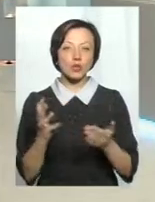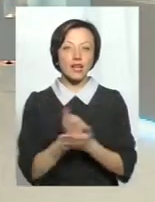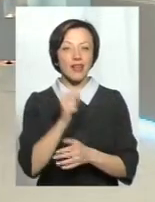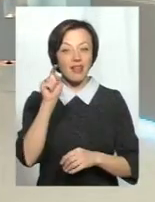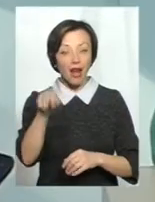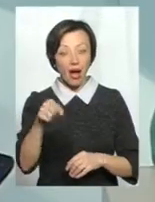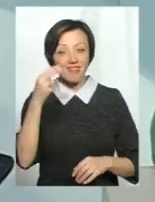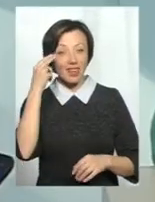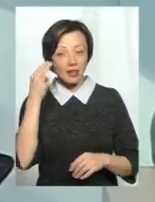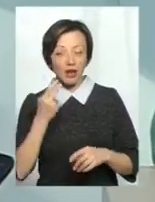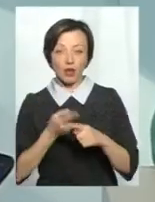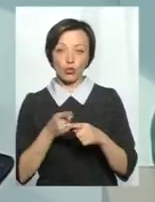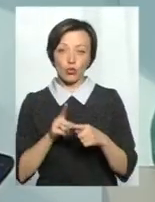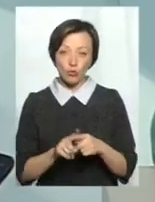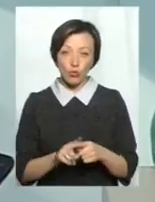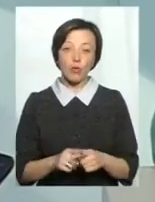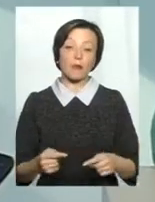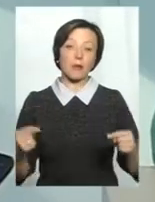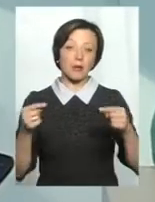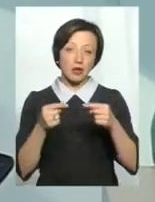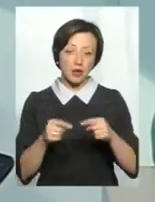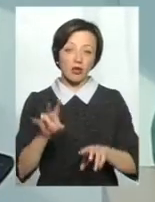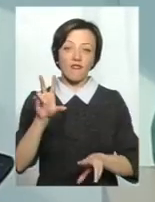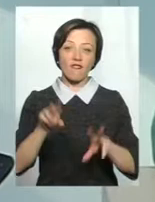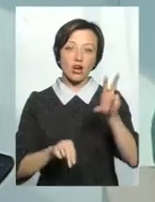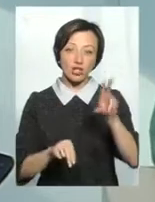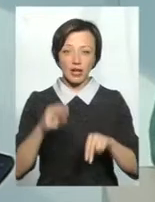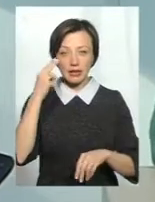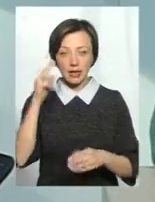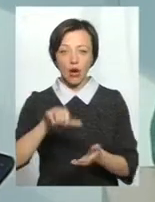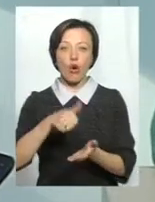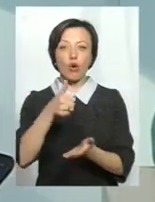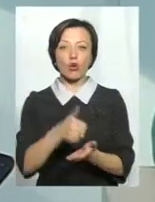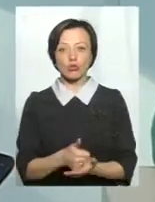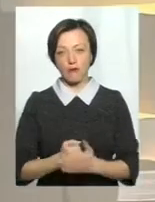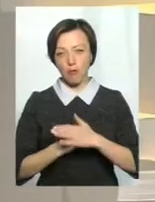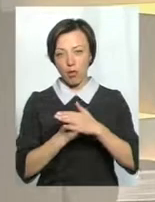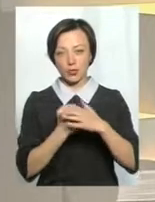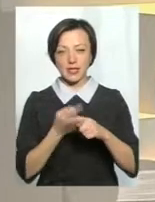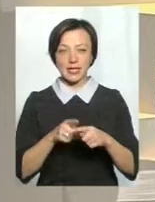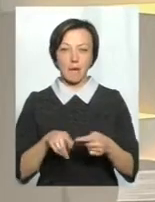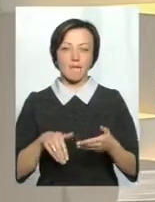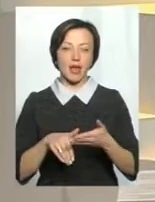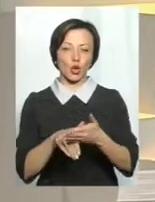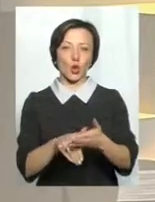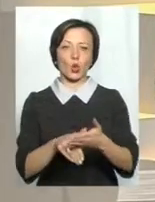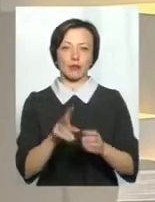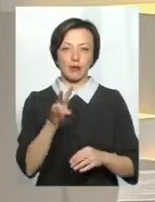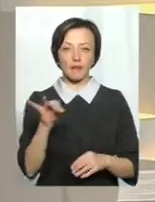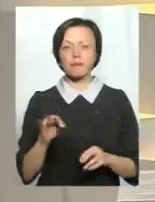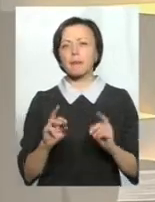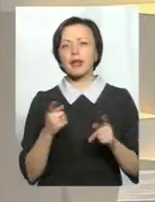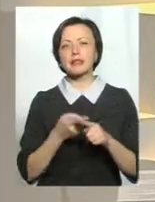Китаї. І тому прийнято вважати, що Китай є основоположником цієї методики. Власне, як це